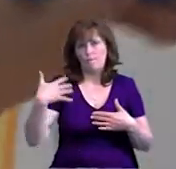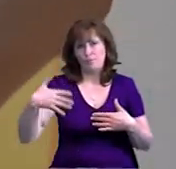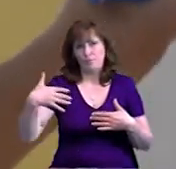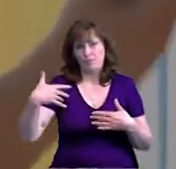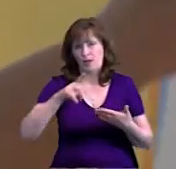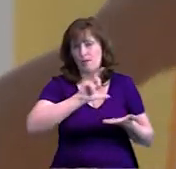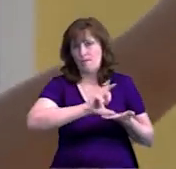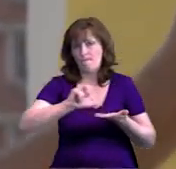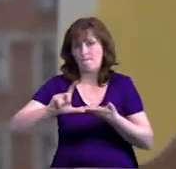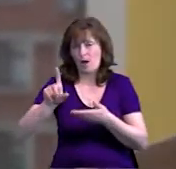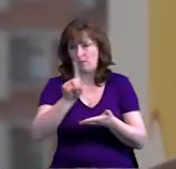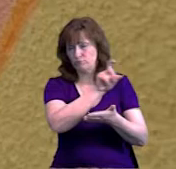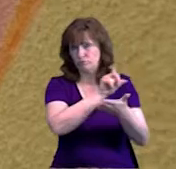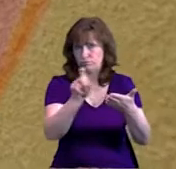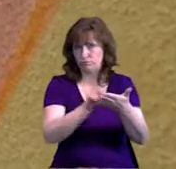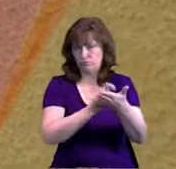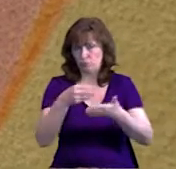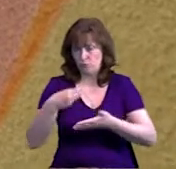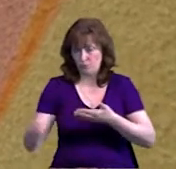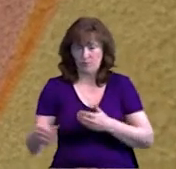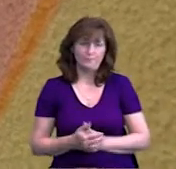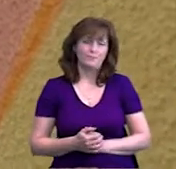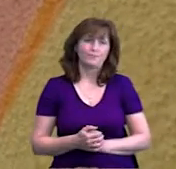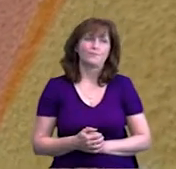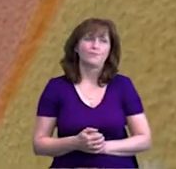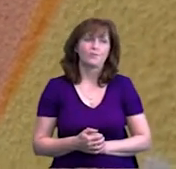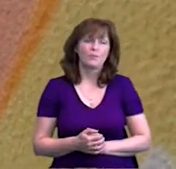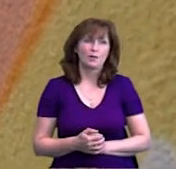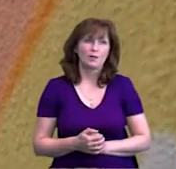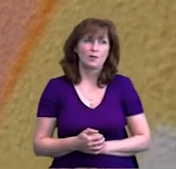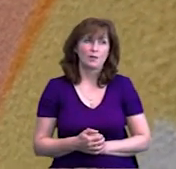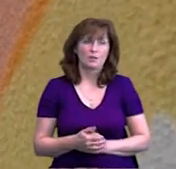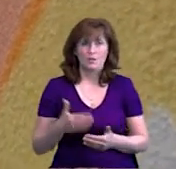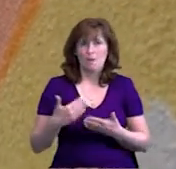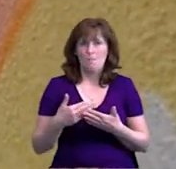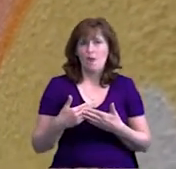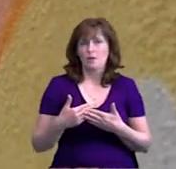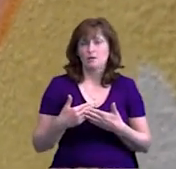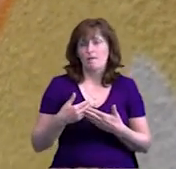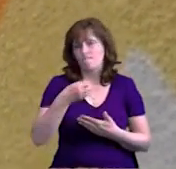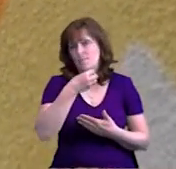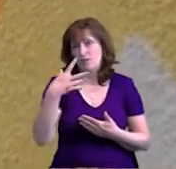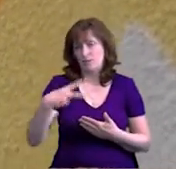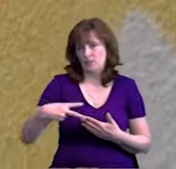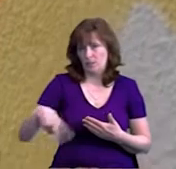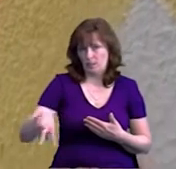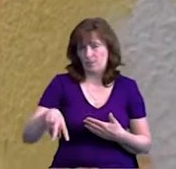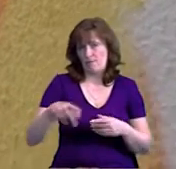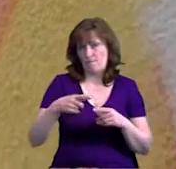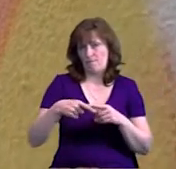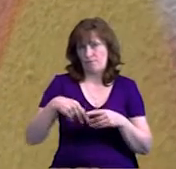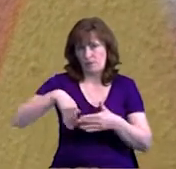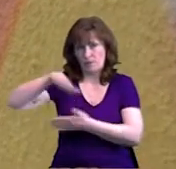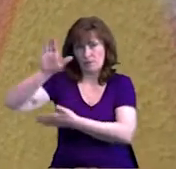банок баллонов краски. І литров так 15 заколорував